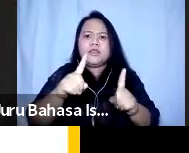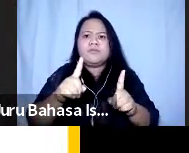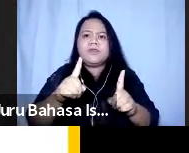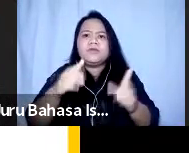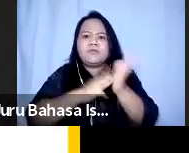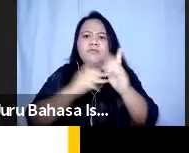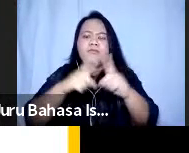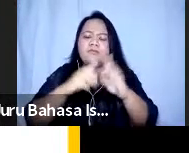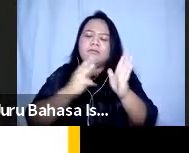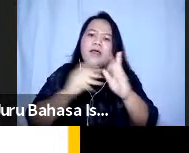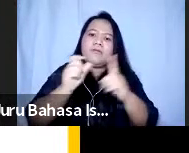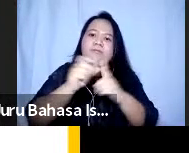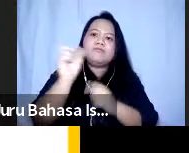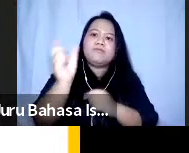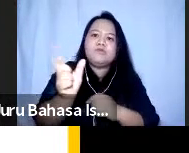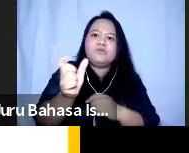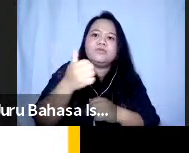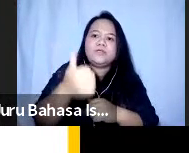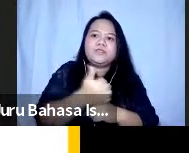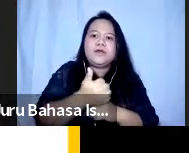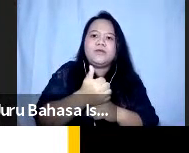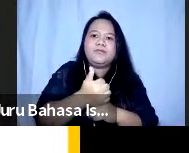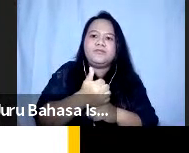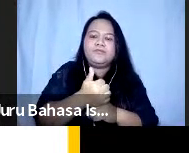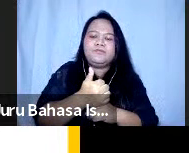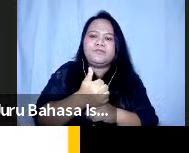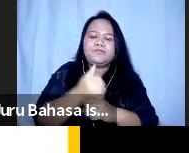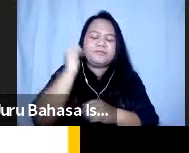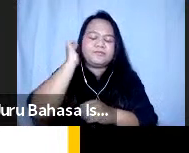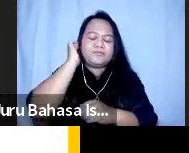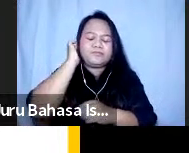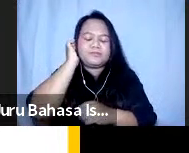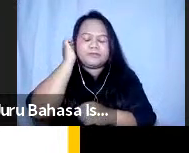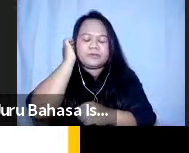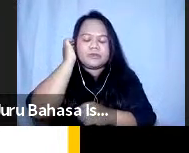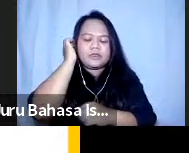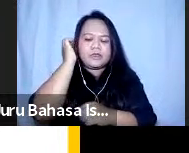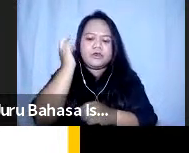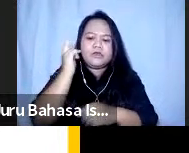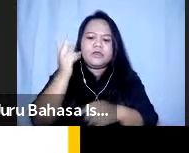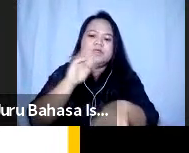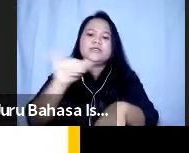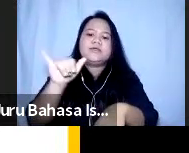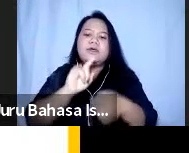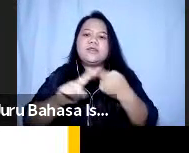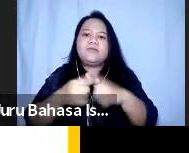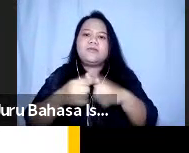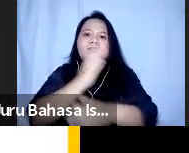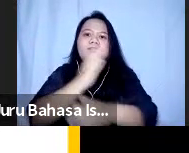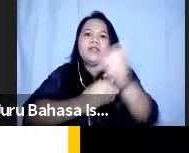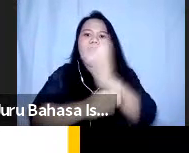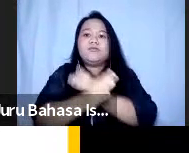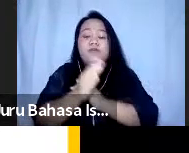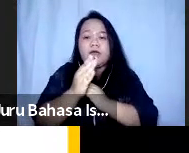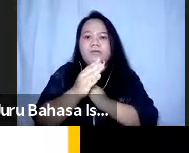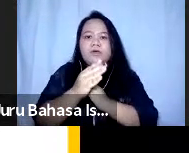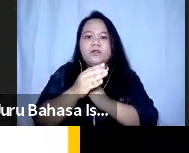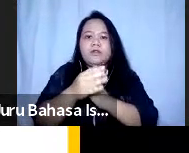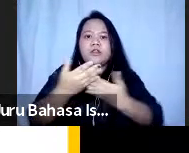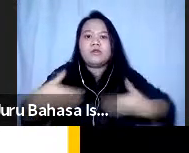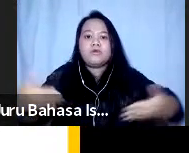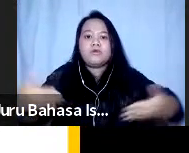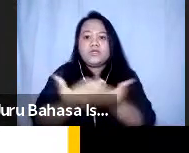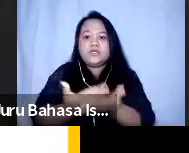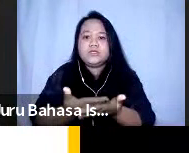nah bapak ibu juga mungkin ketika bersama teman-teman di fabel dalam kondisi misalnya